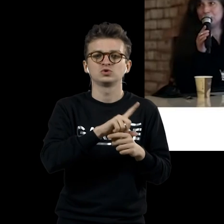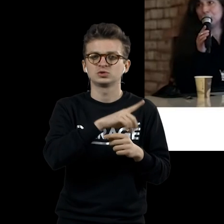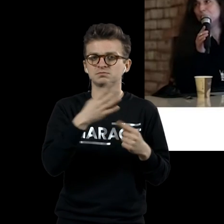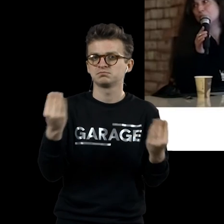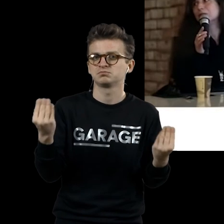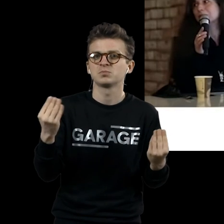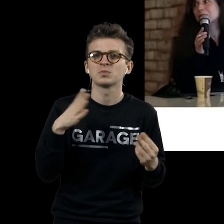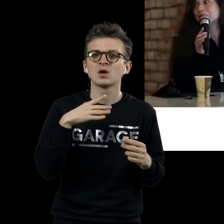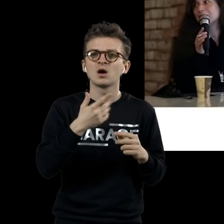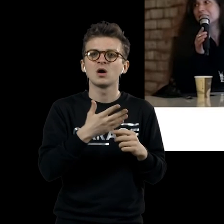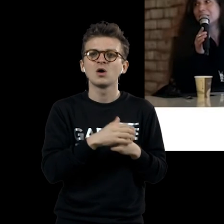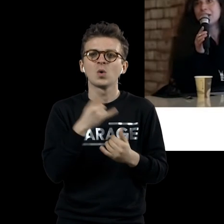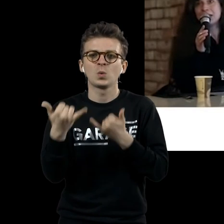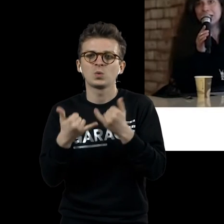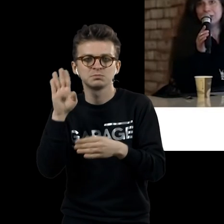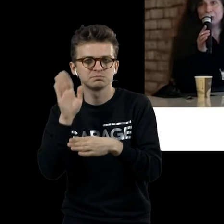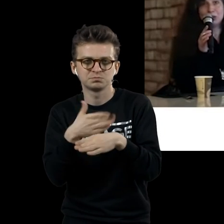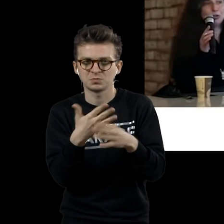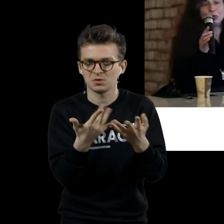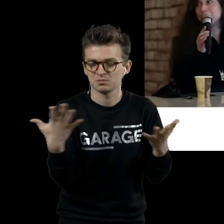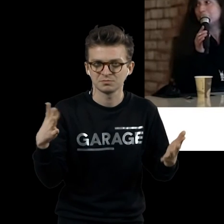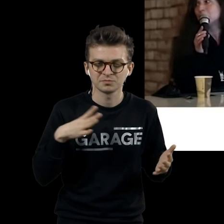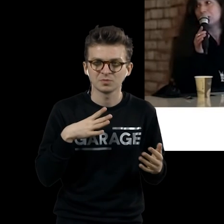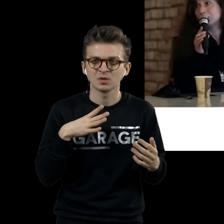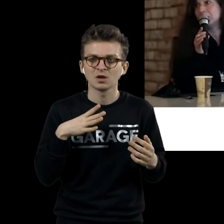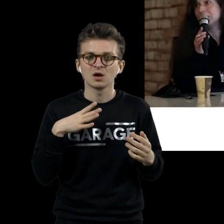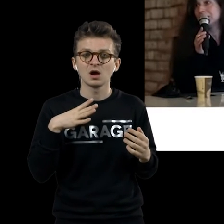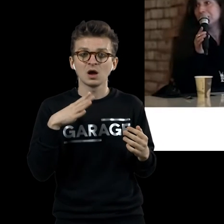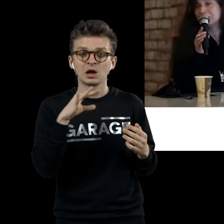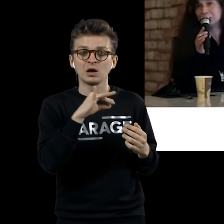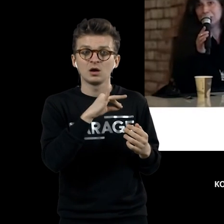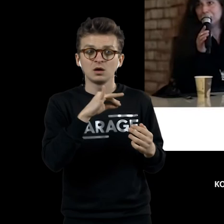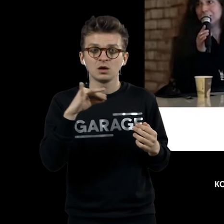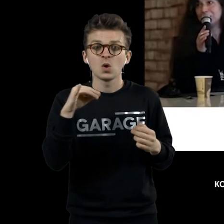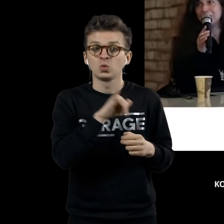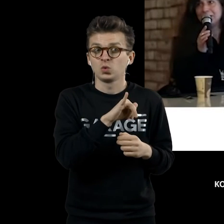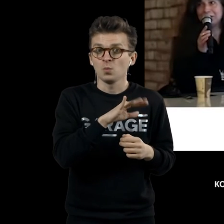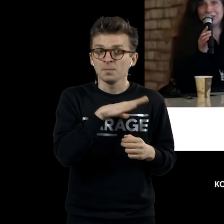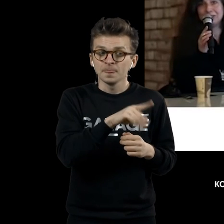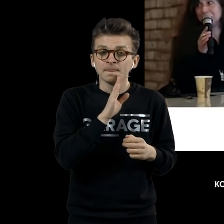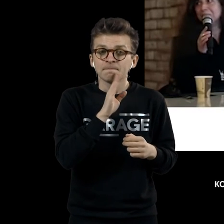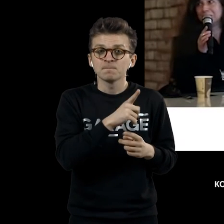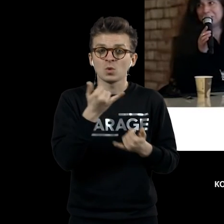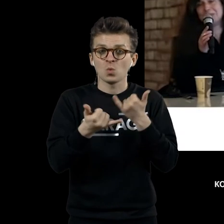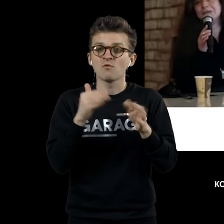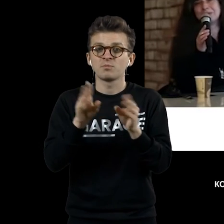всеми, там, с Джимом Моррисоном, в частности. И в том числе у был роман с куратором этой выставки, который предложил ей